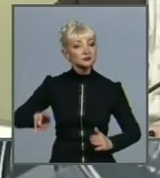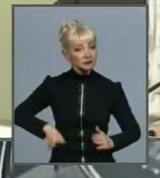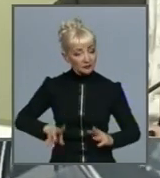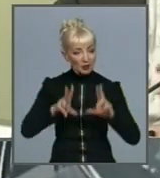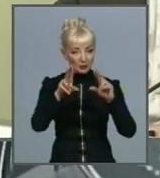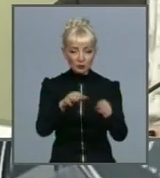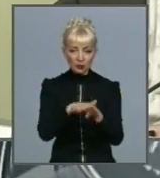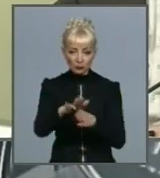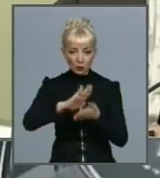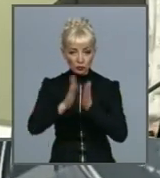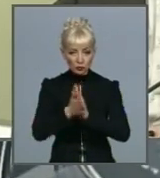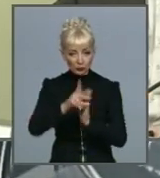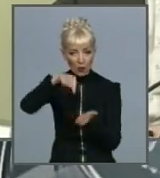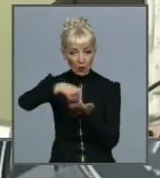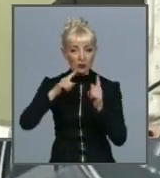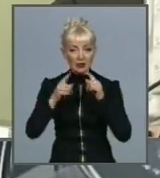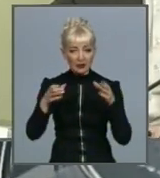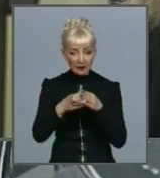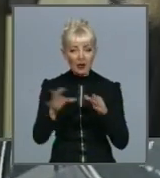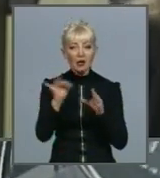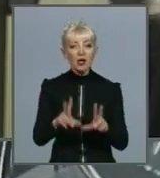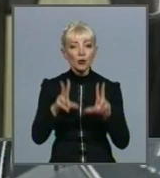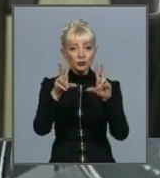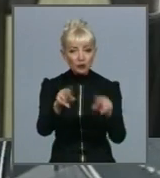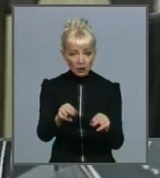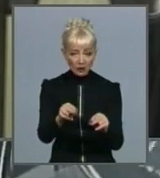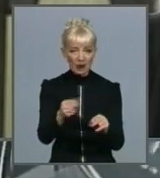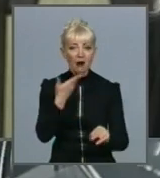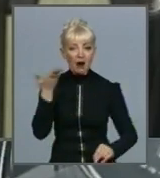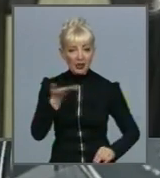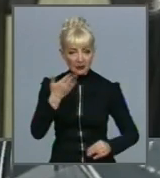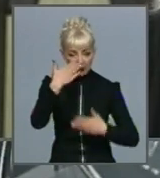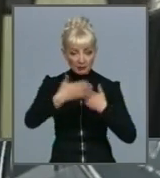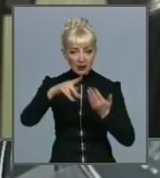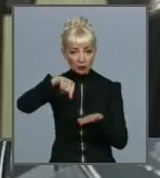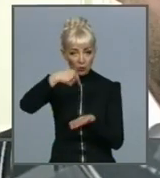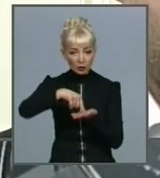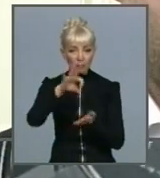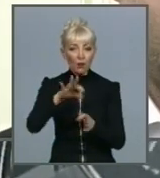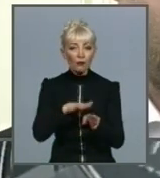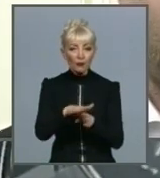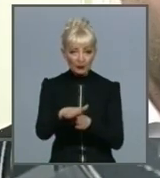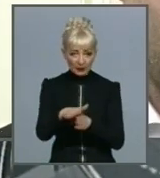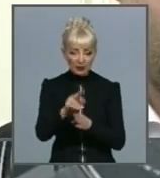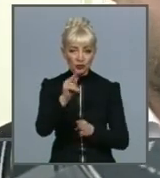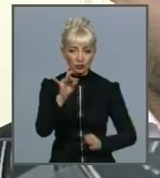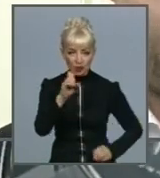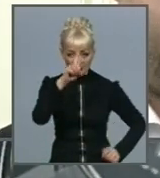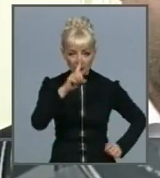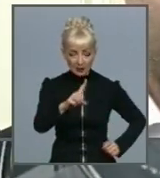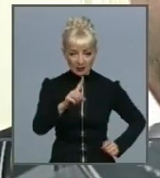і взяло на себе зобов'язання відзвітувати перед муніципалітетом про виконання через місяць. На сьогодні ми